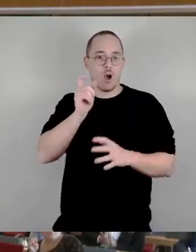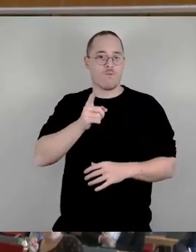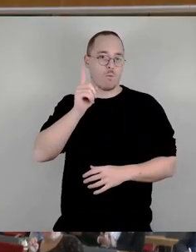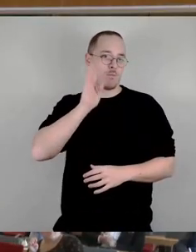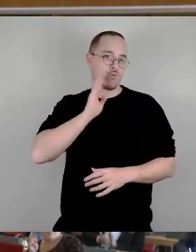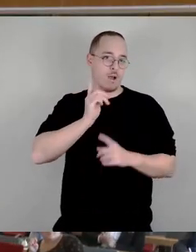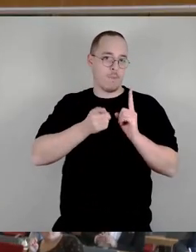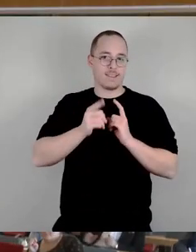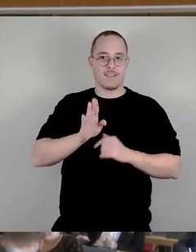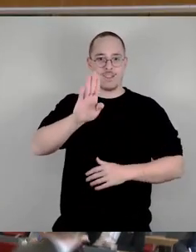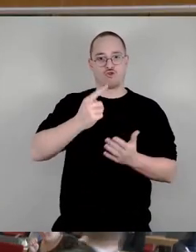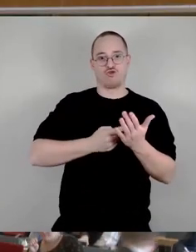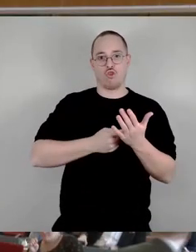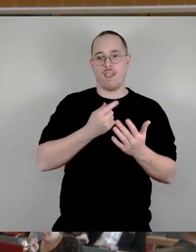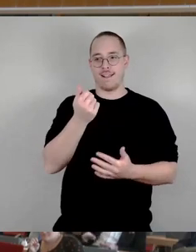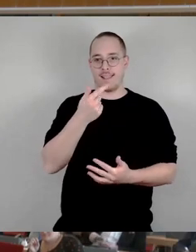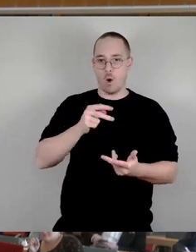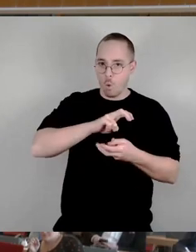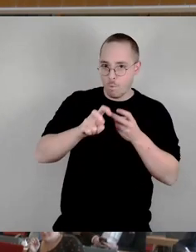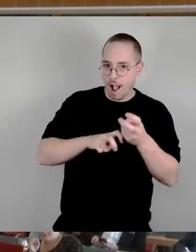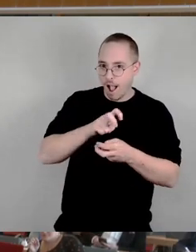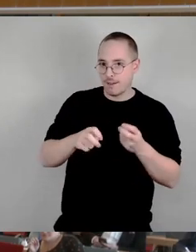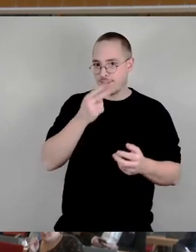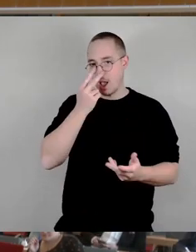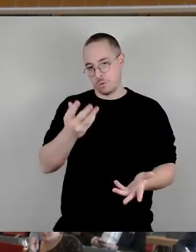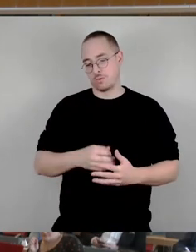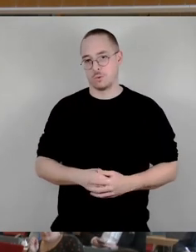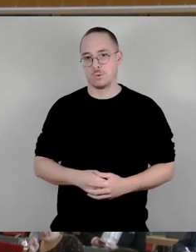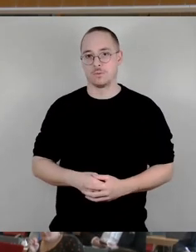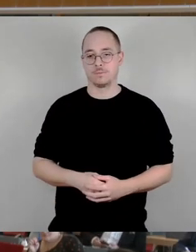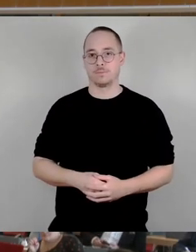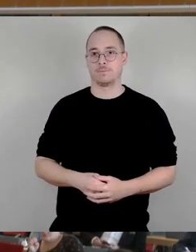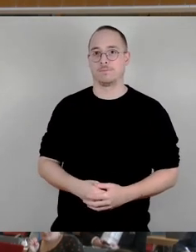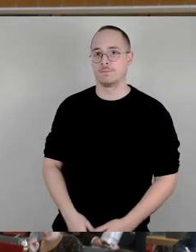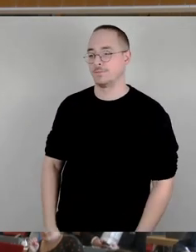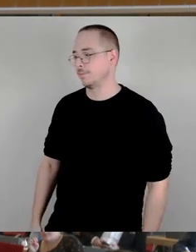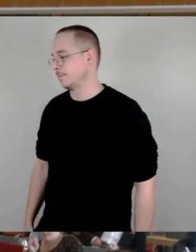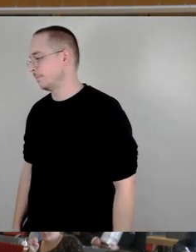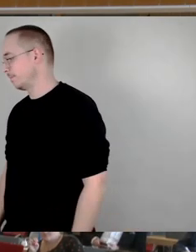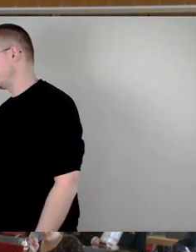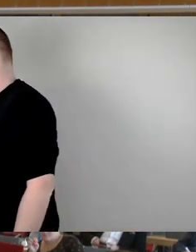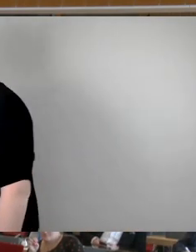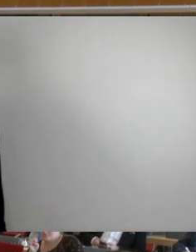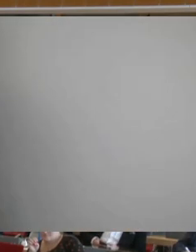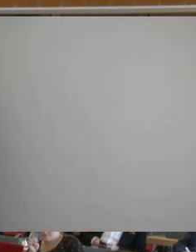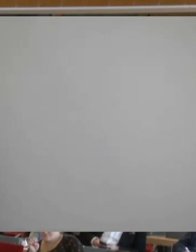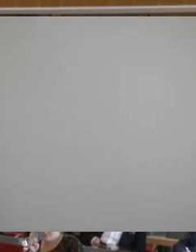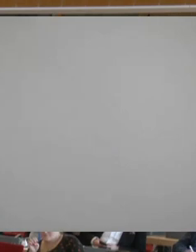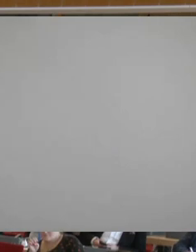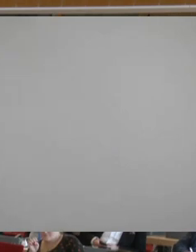So, wird Bündnis 90 Gründer mal das Wort gewünscht? Nein? CDU? Frau Arnott.